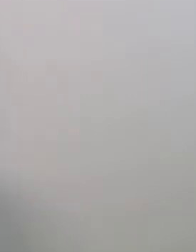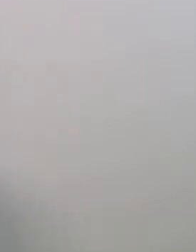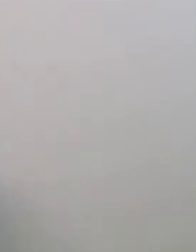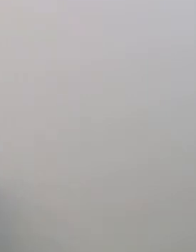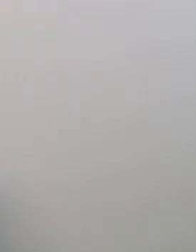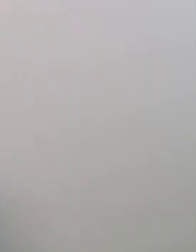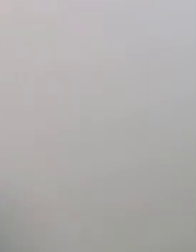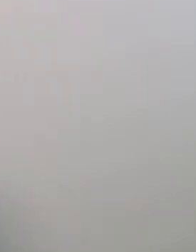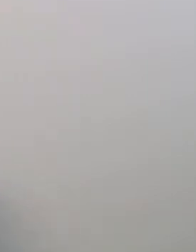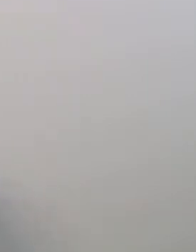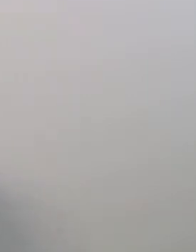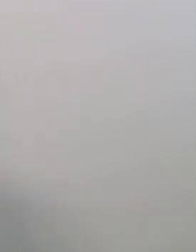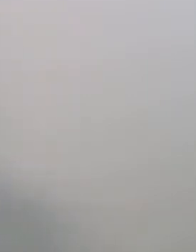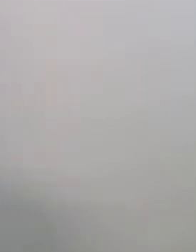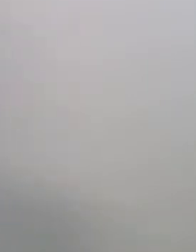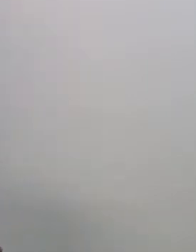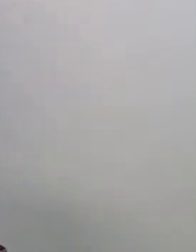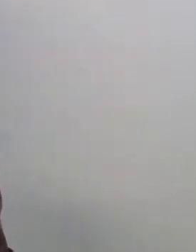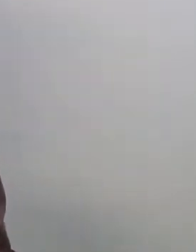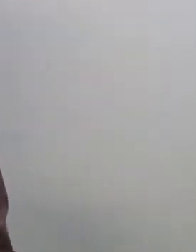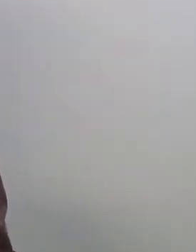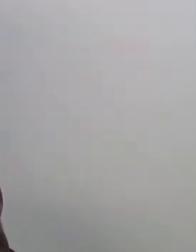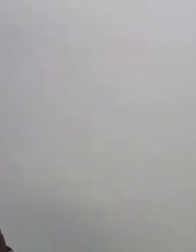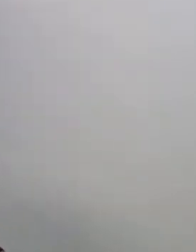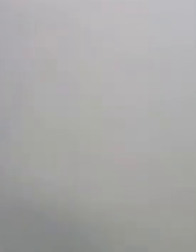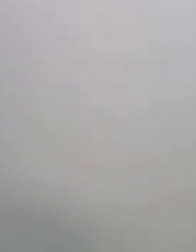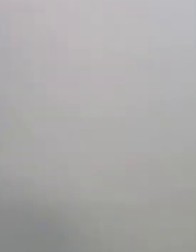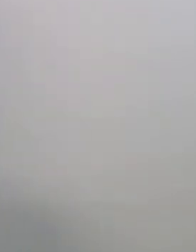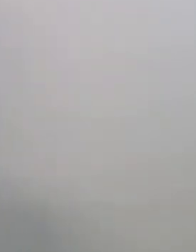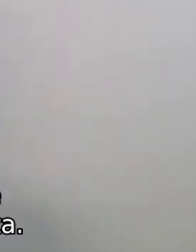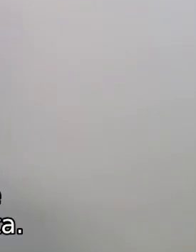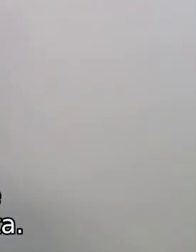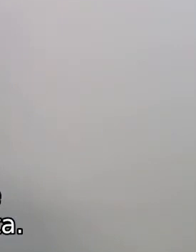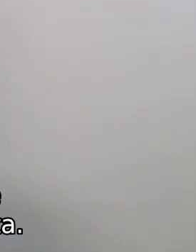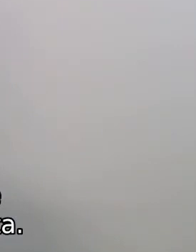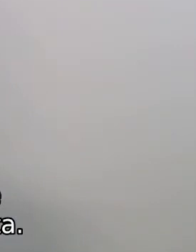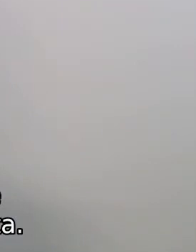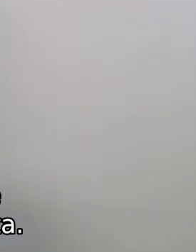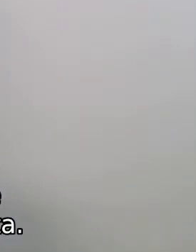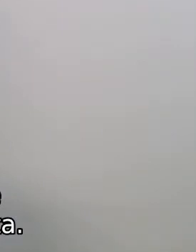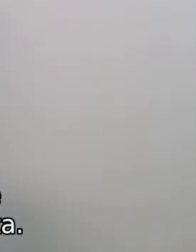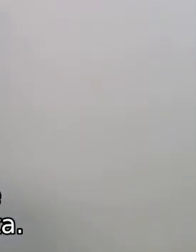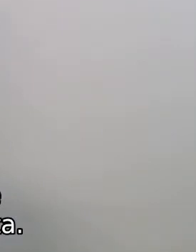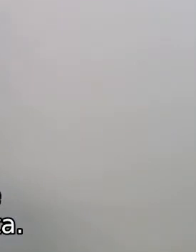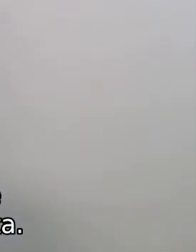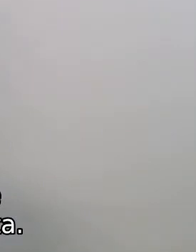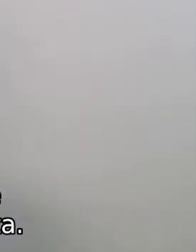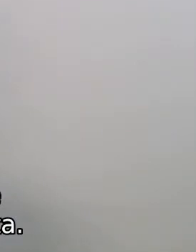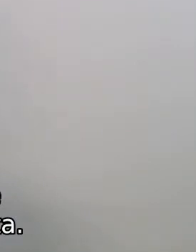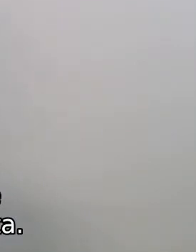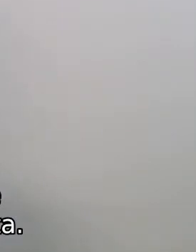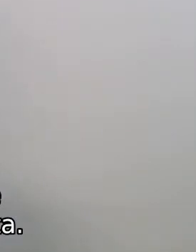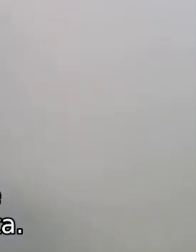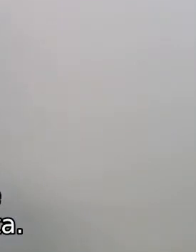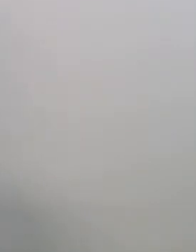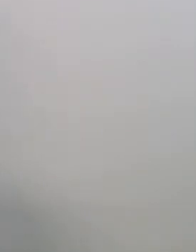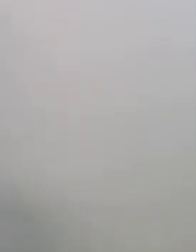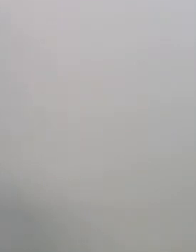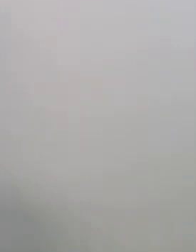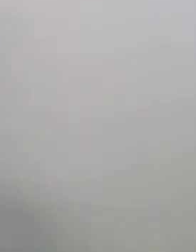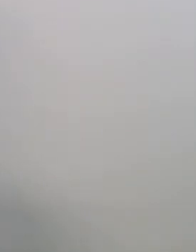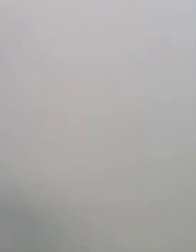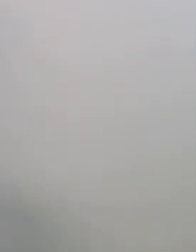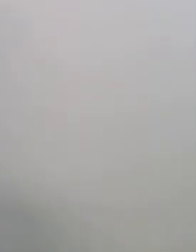suurempi tarve. Iloa löytyy päivittäin sieltä, missä median avulla ymmärrämme toisemme paremmin ja opimme uutta.